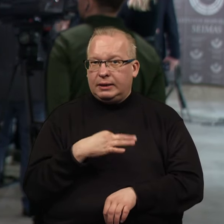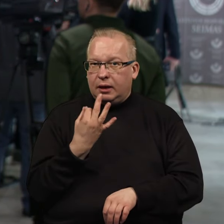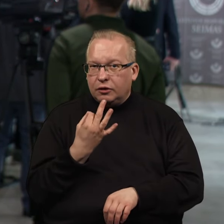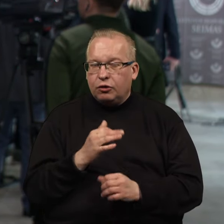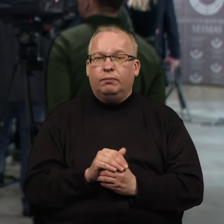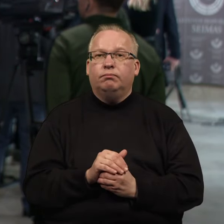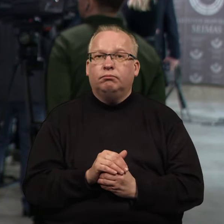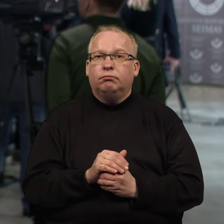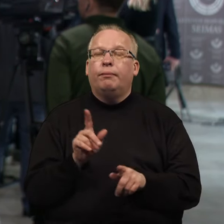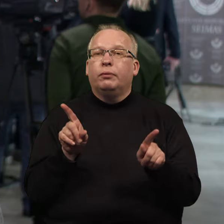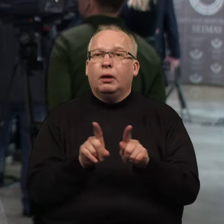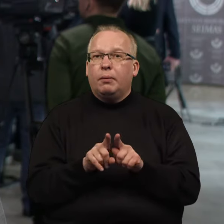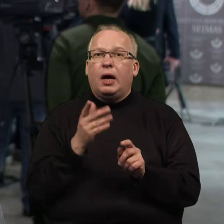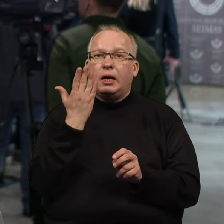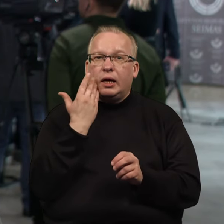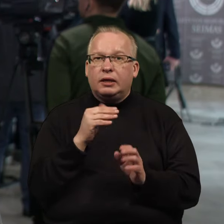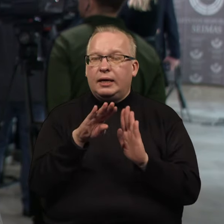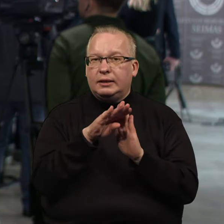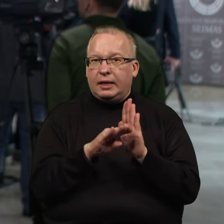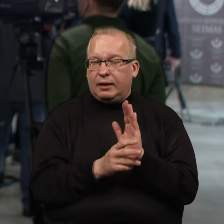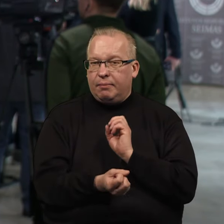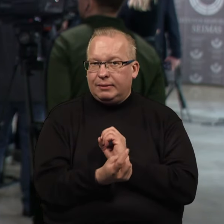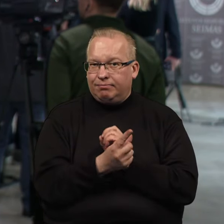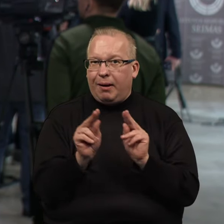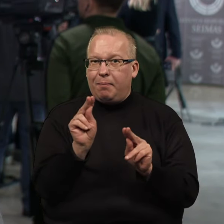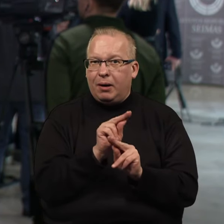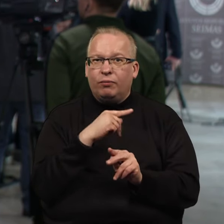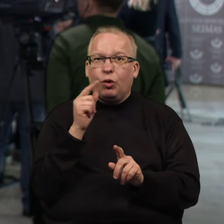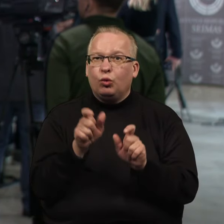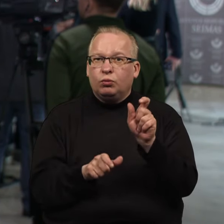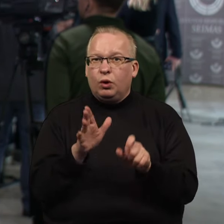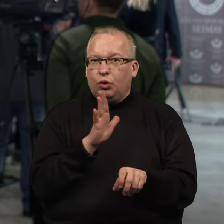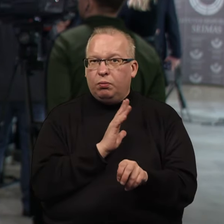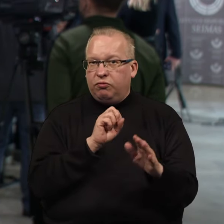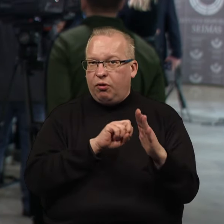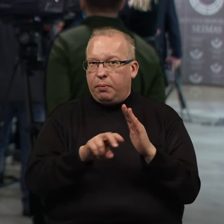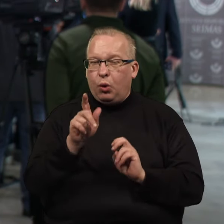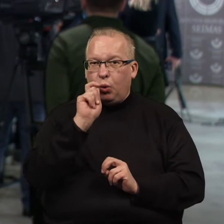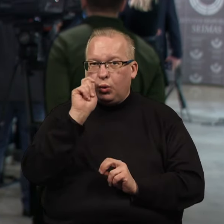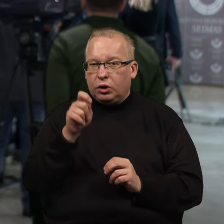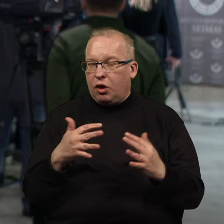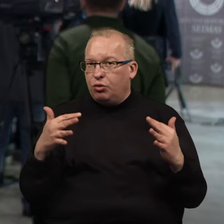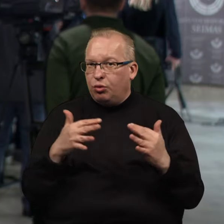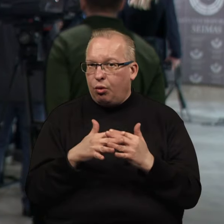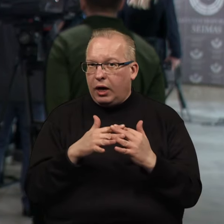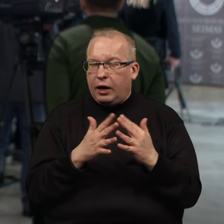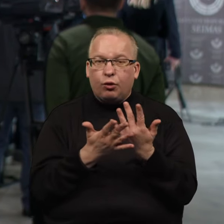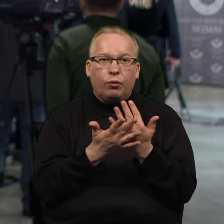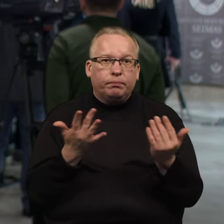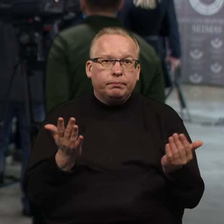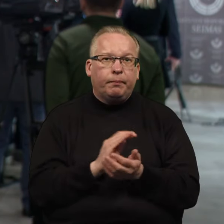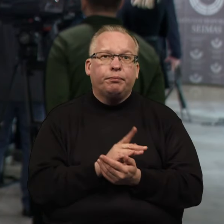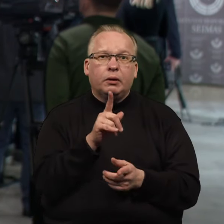žinia, ir tuo metu, kada gimė įstatymo pataisos, daug žmonių buvo pabėgėlių iš Ukrainos, bėgusių nuo karo ir taip toliau. Ir